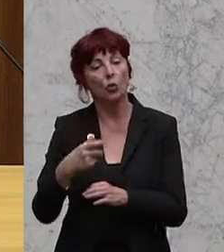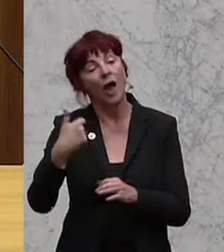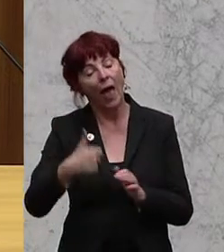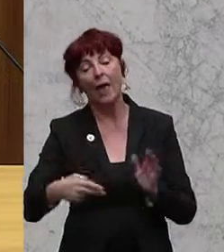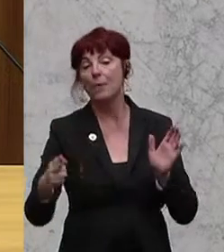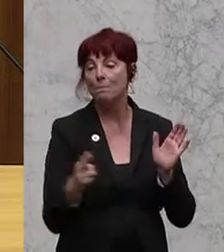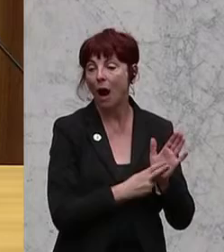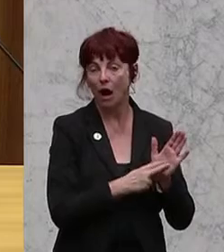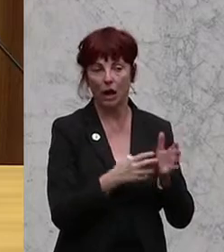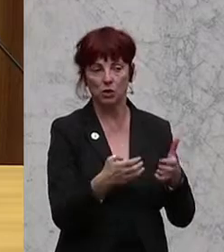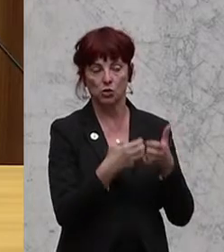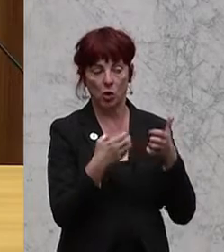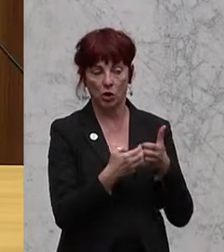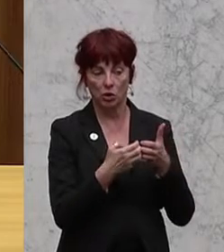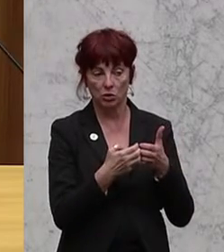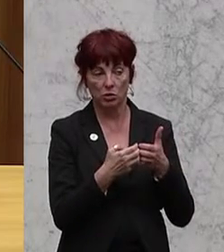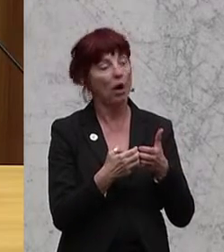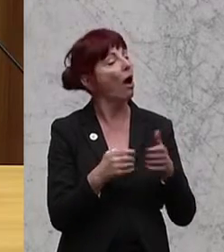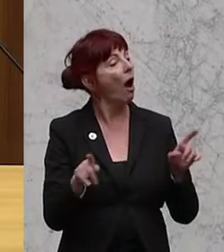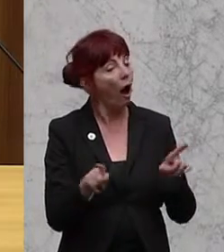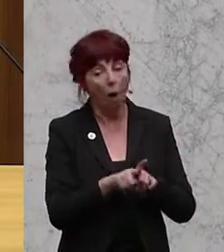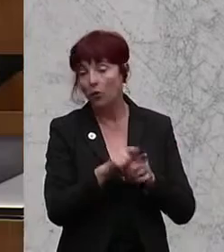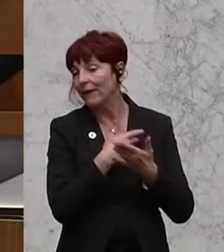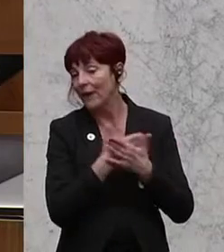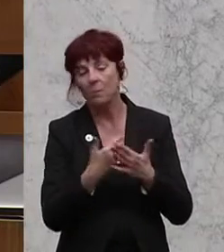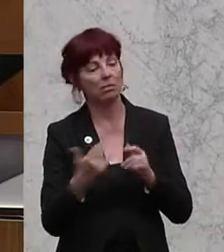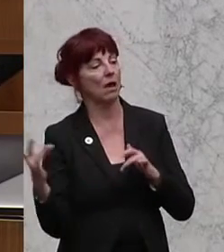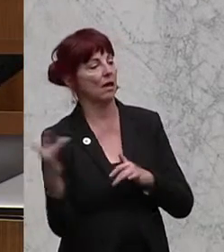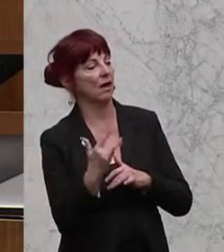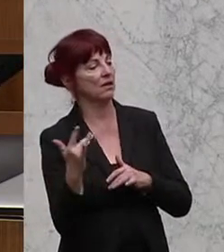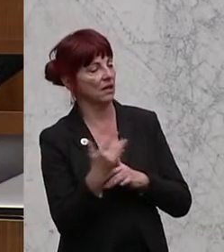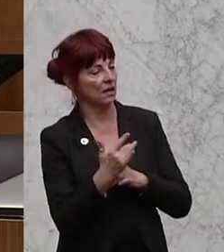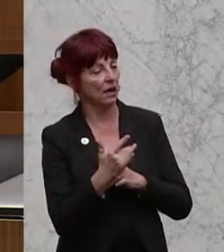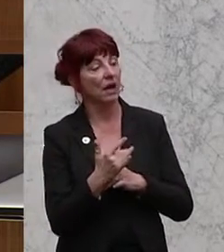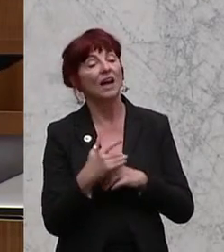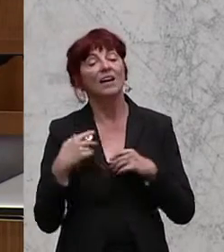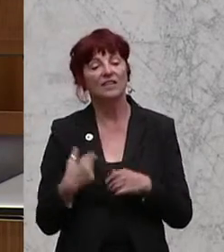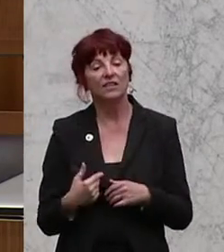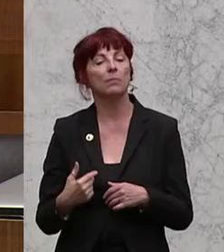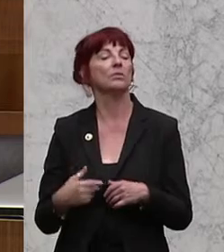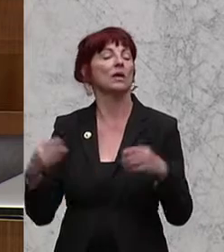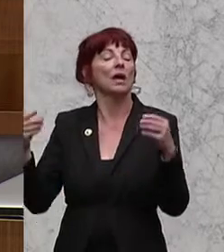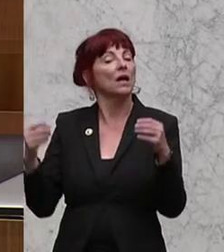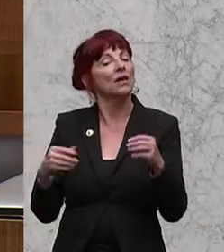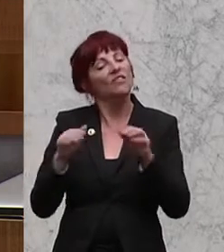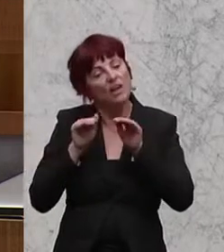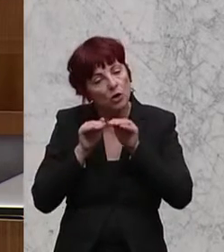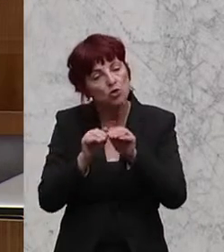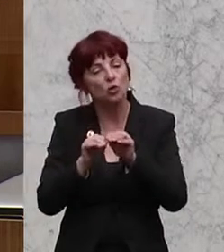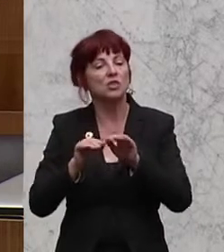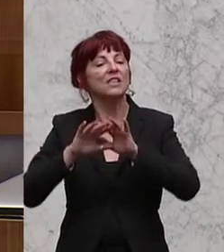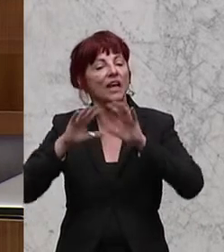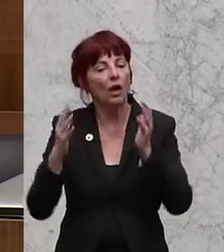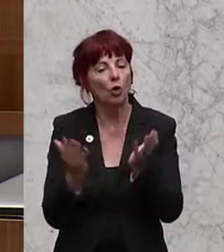unumstritten und auch sozusagen keiner, wo es auch keine Kritik gibt. Und wir haben mit der geschützten geografischen Angabe ein Instrument gefunden,